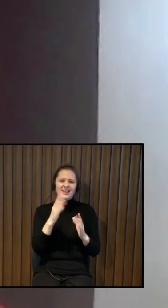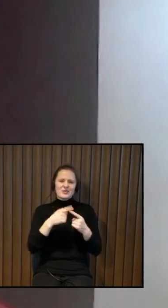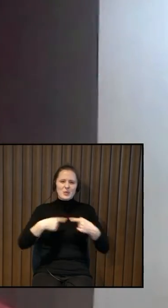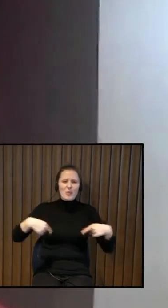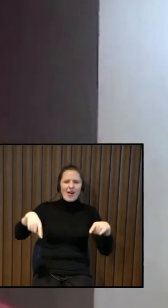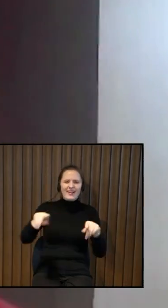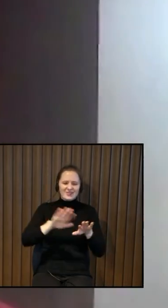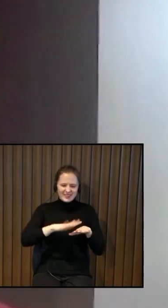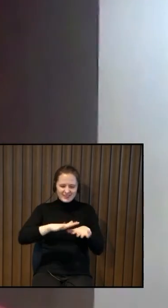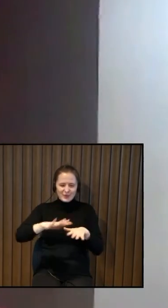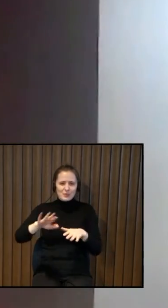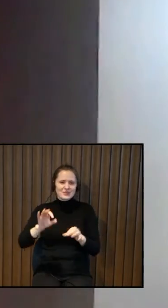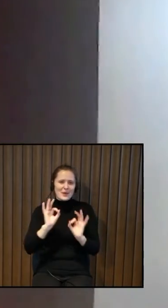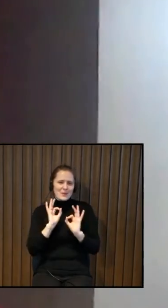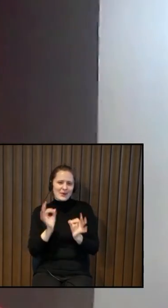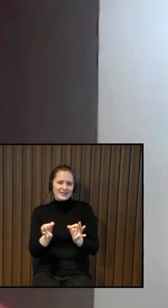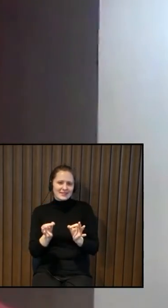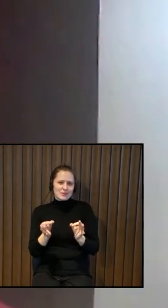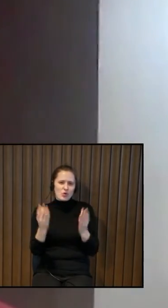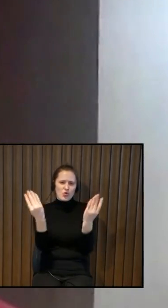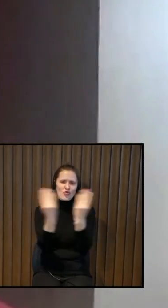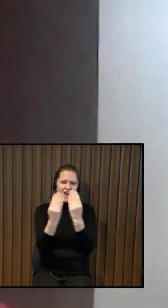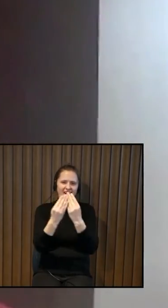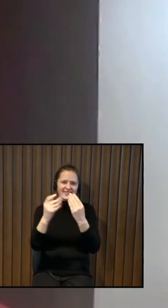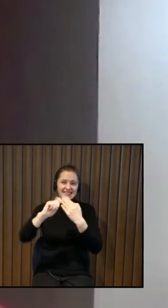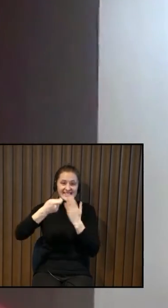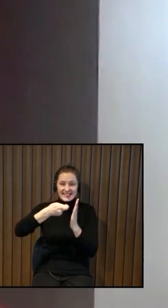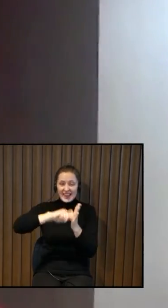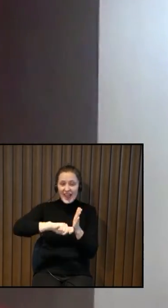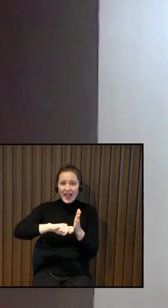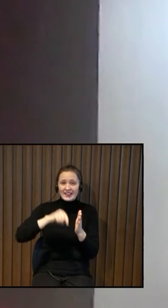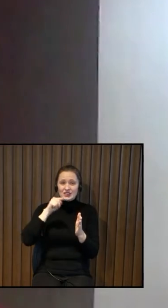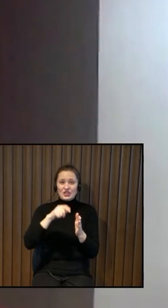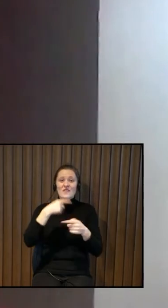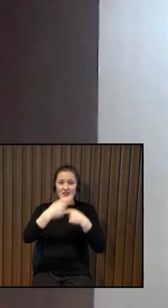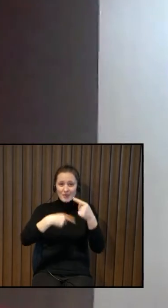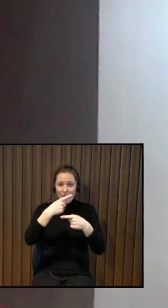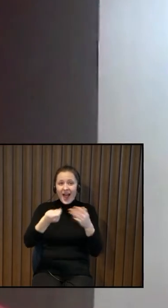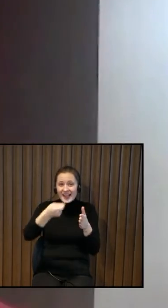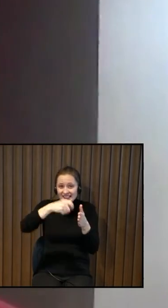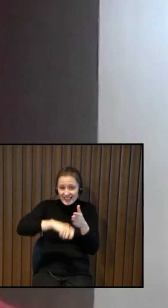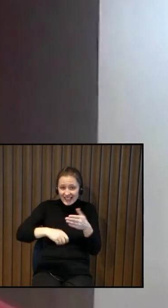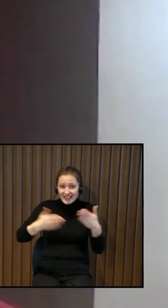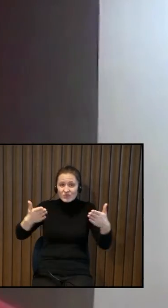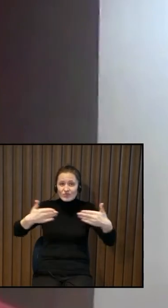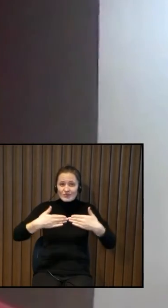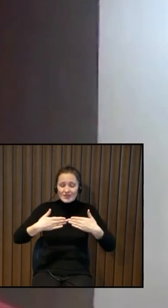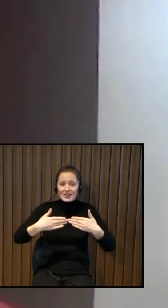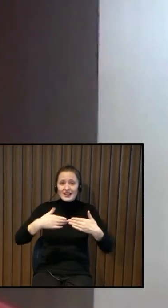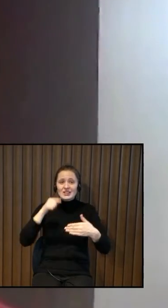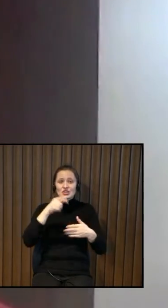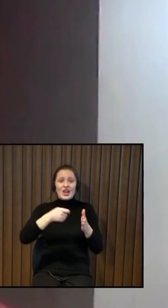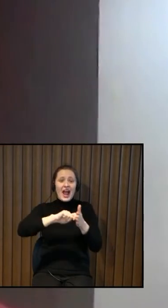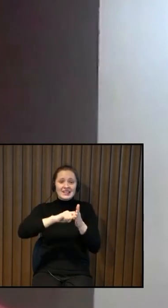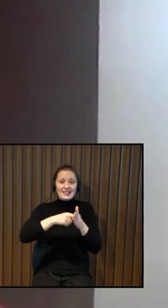baigi nelīdzenis, īstenībā tur vārti ir ciet, īstenībā tie vārti vienmēr ir ciet, īstenībā tā